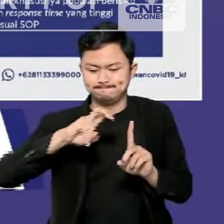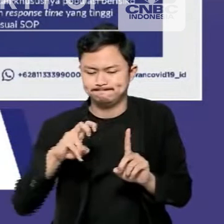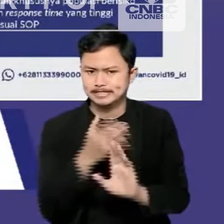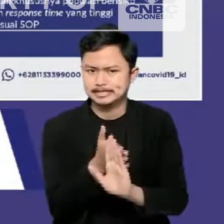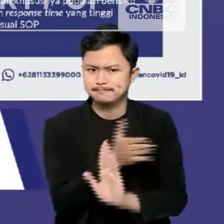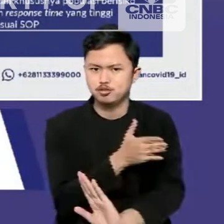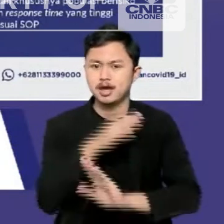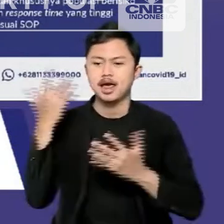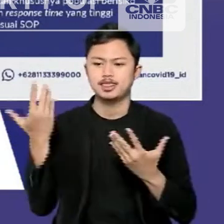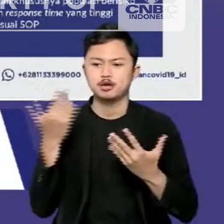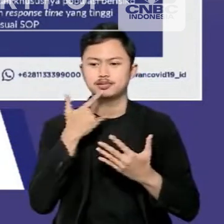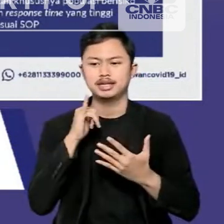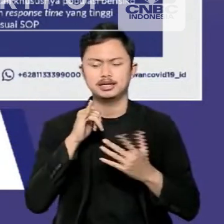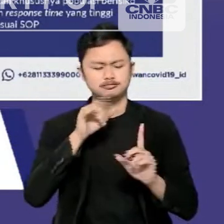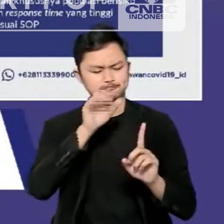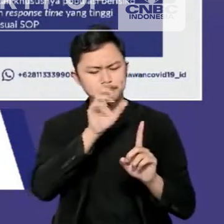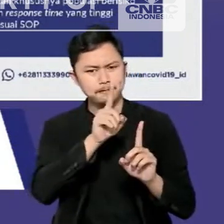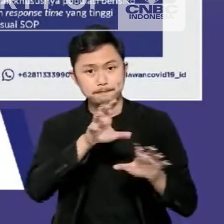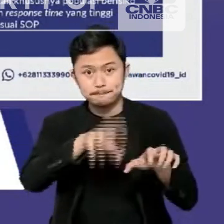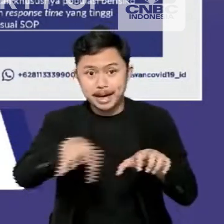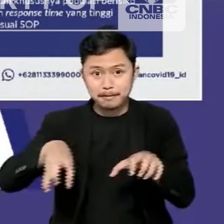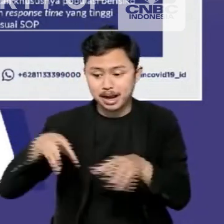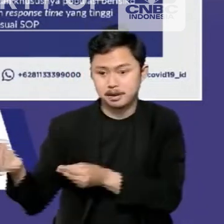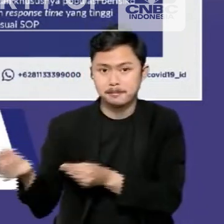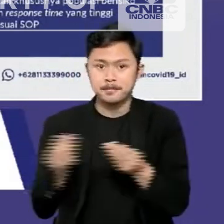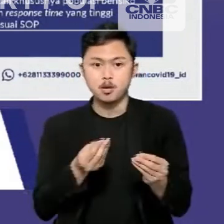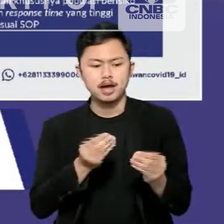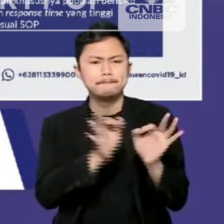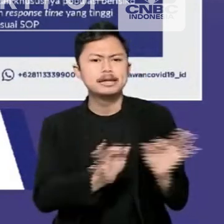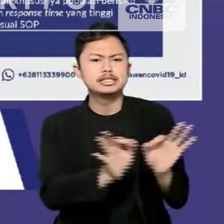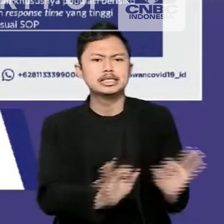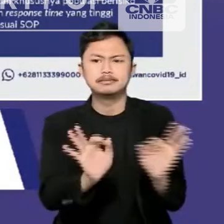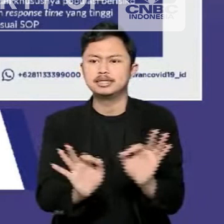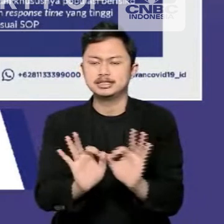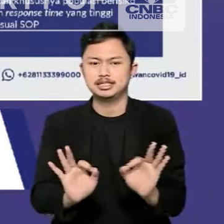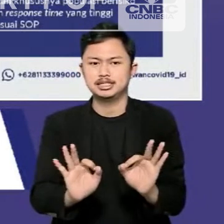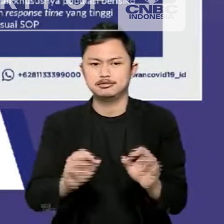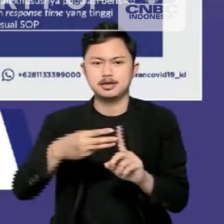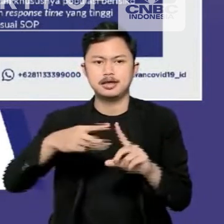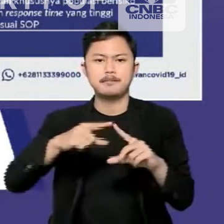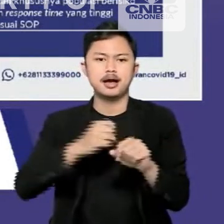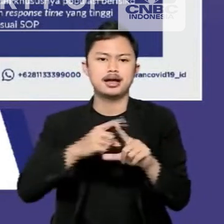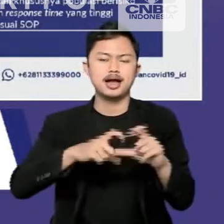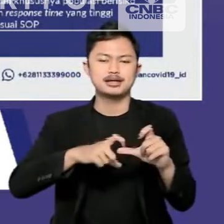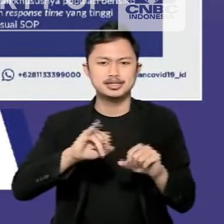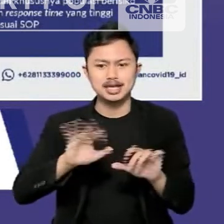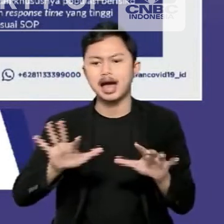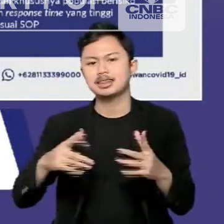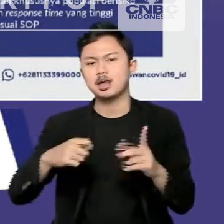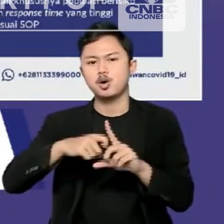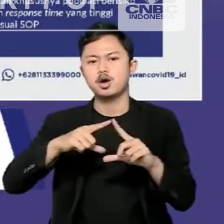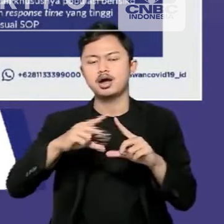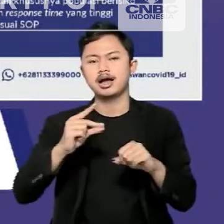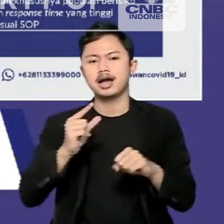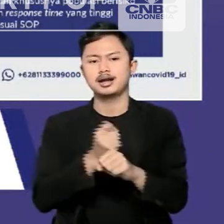kemudian dekontaminasi barang bawaan pelaku perjalanan berupa bagasi, kargo, peti kemas,